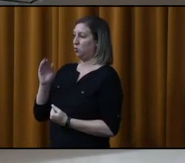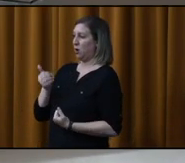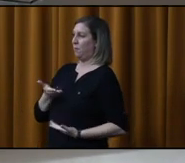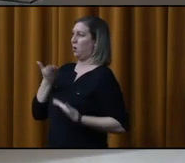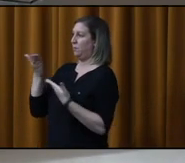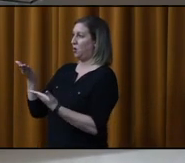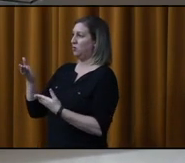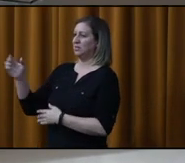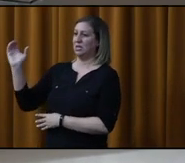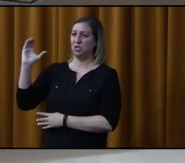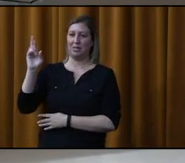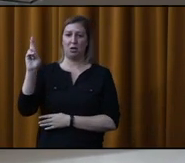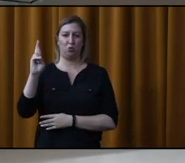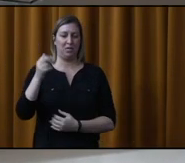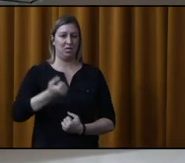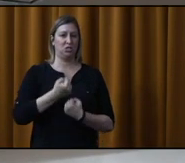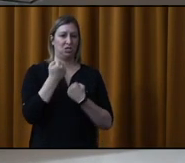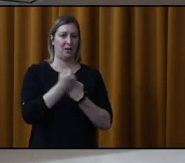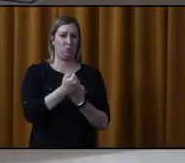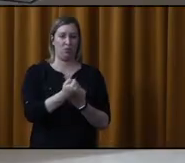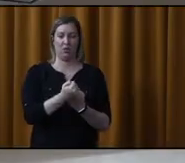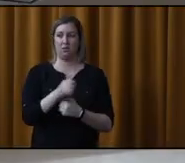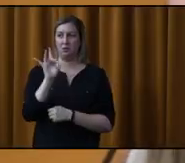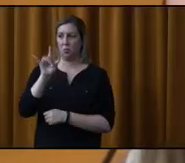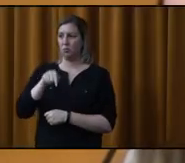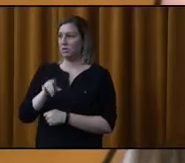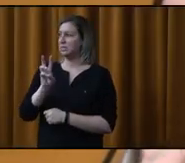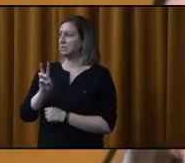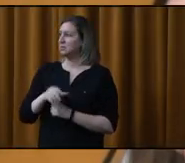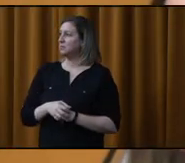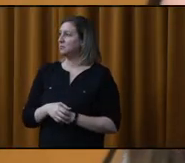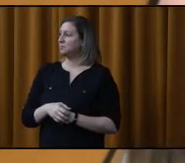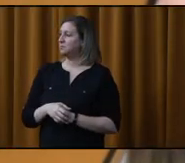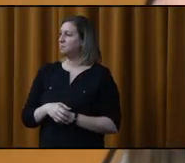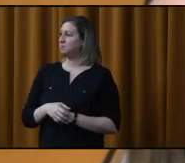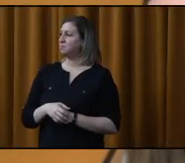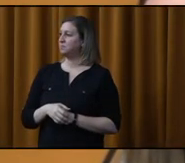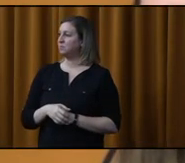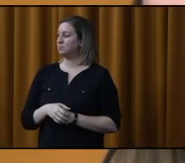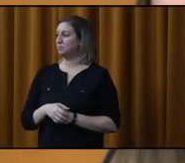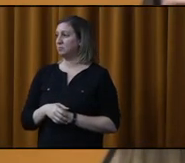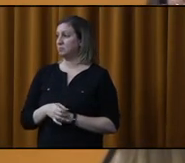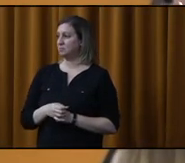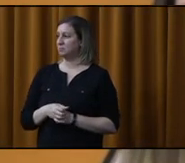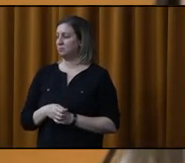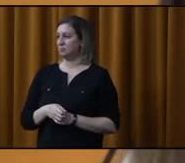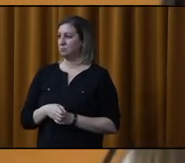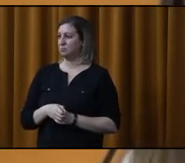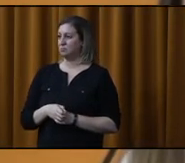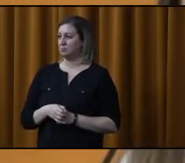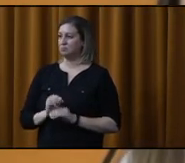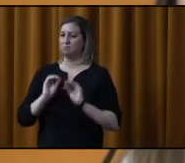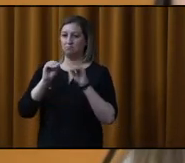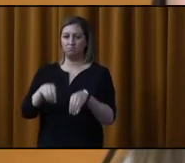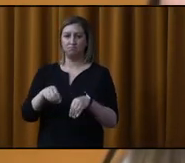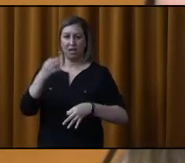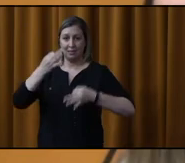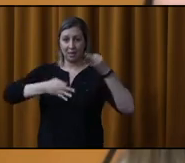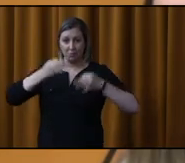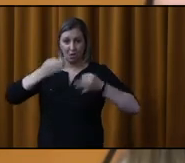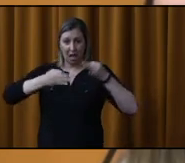Merci. Chantal Routier,'appuie. Merci. 8.6. En considérant la mise en place d'un tribunal